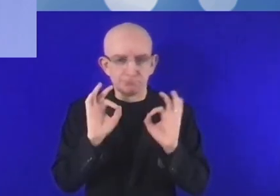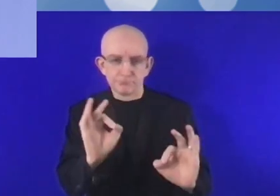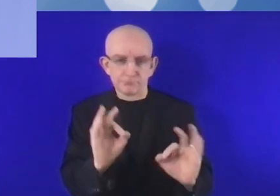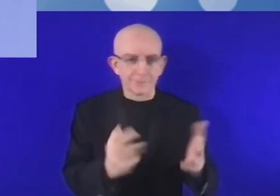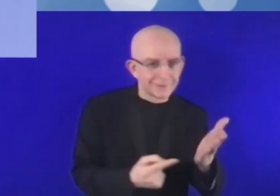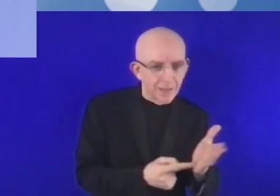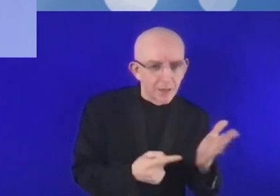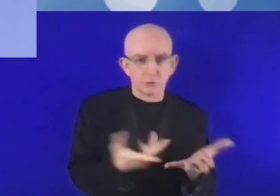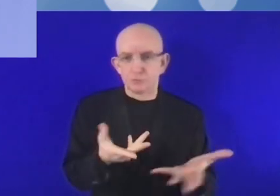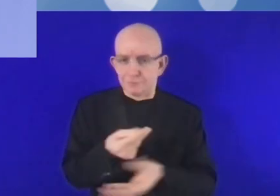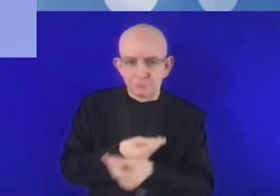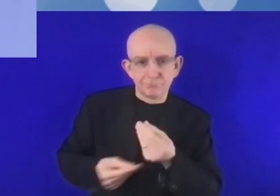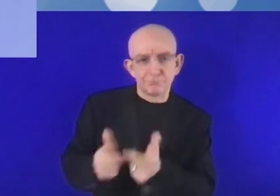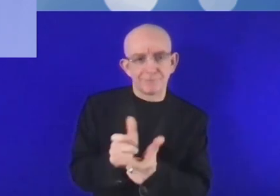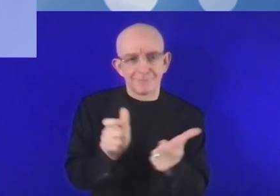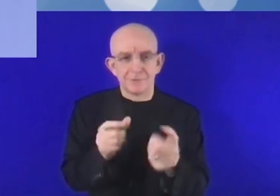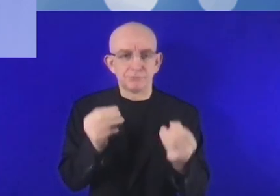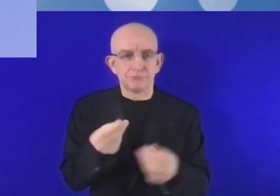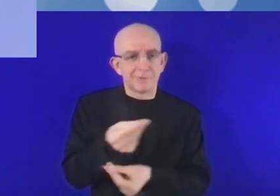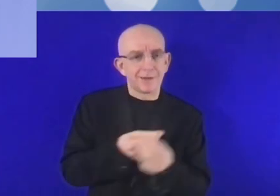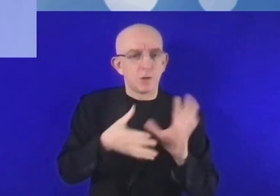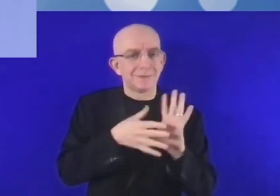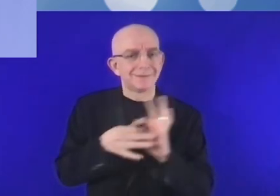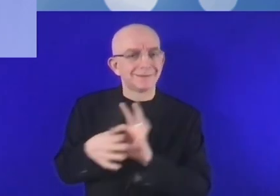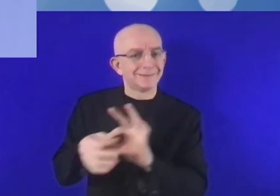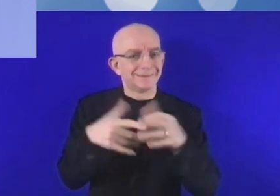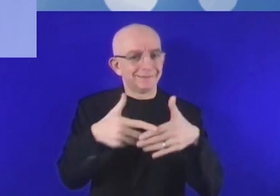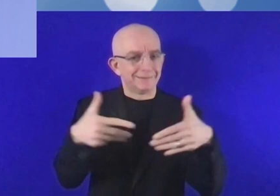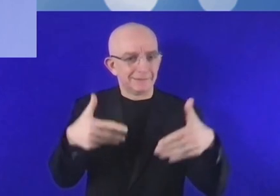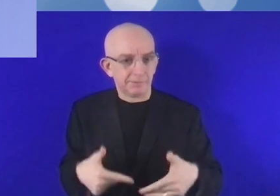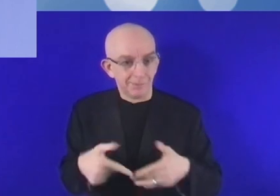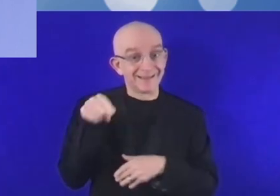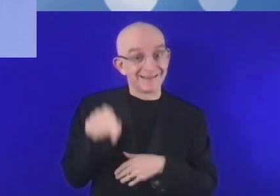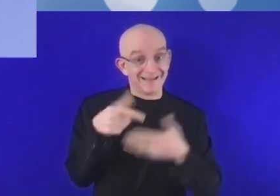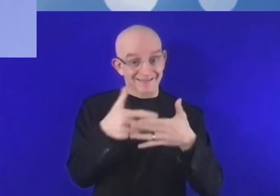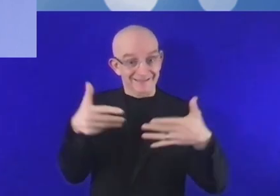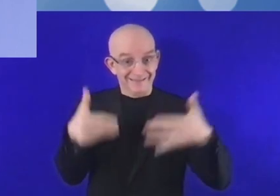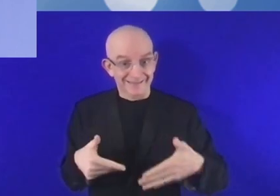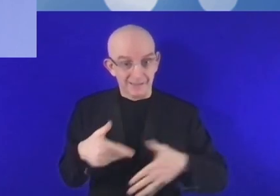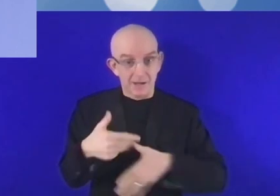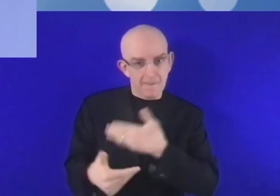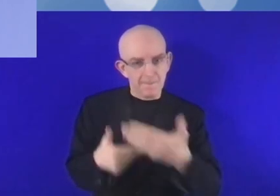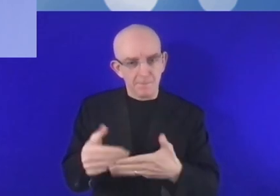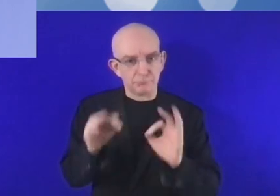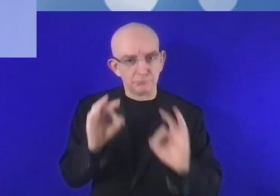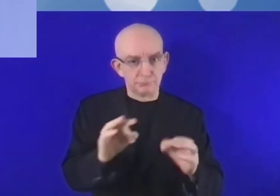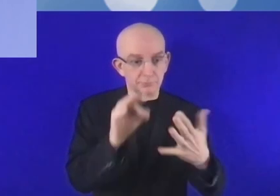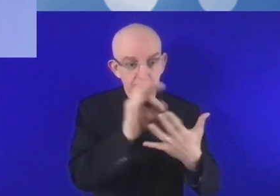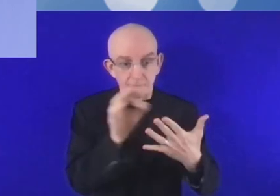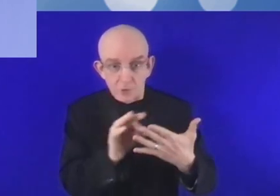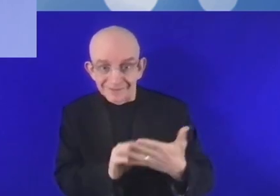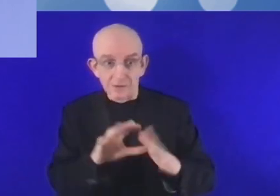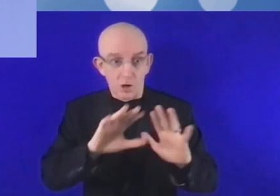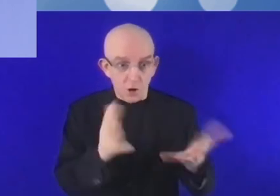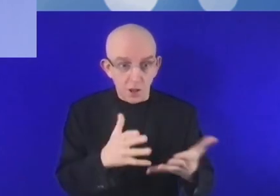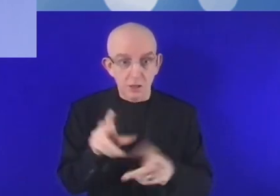que nous risquons de ne pas rencontrer le succès. Donc, soyons rapides, soyons courageux,